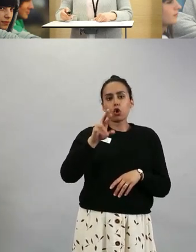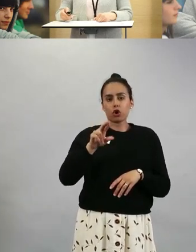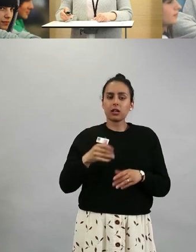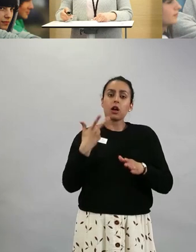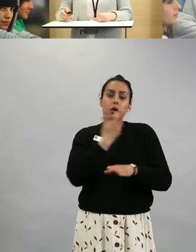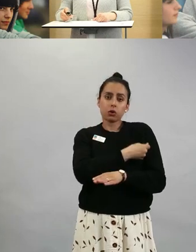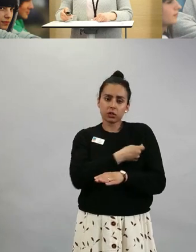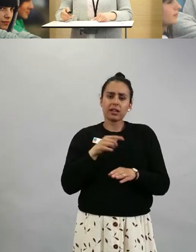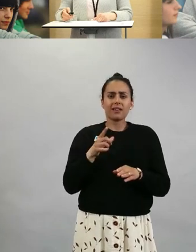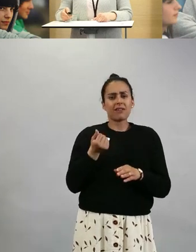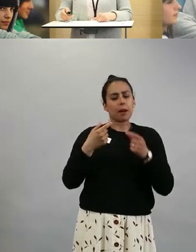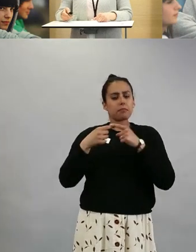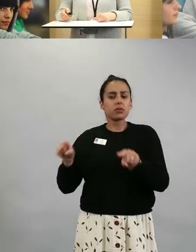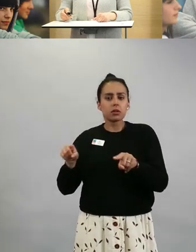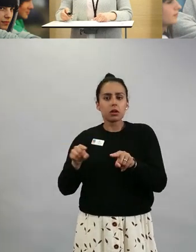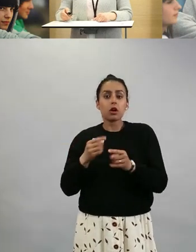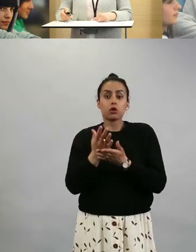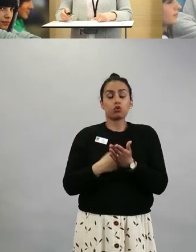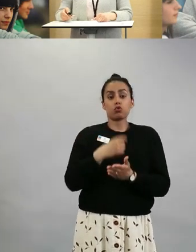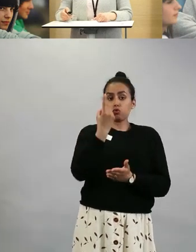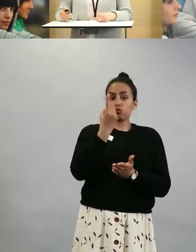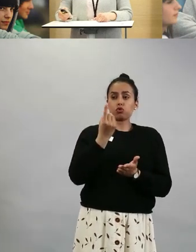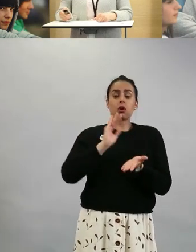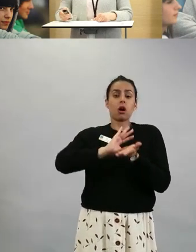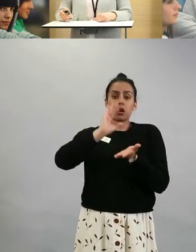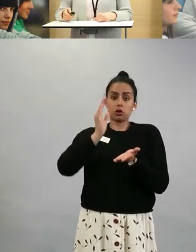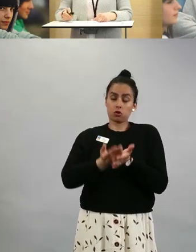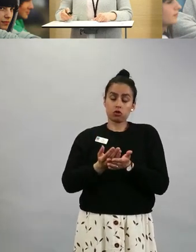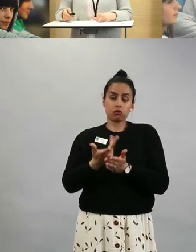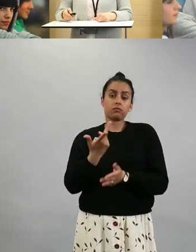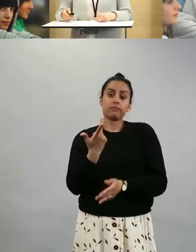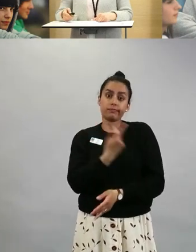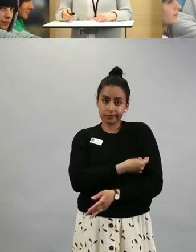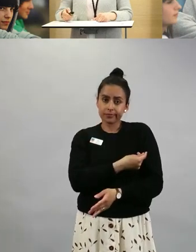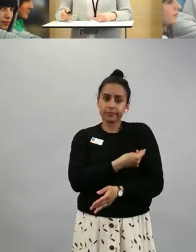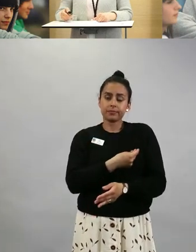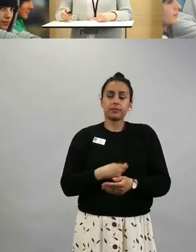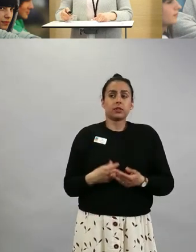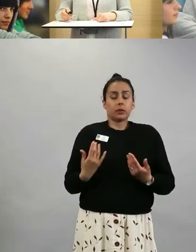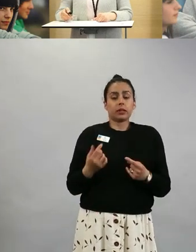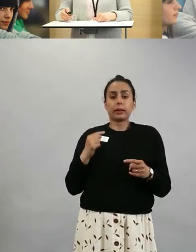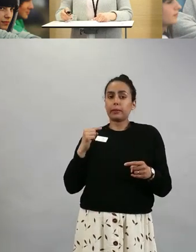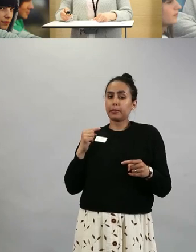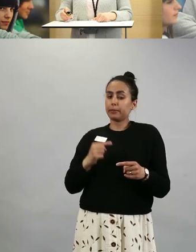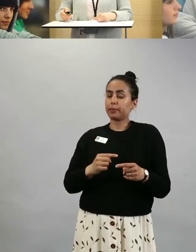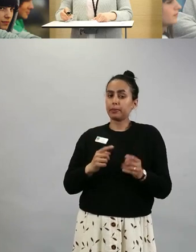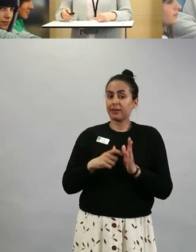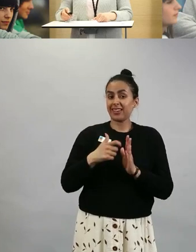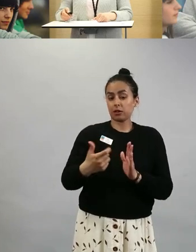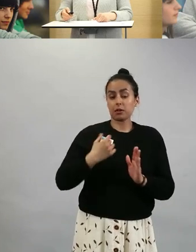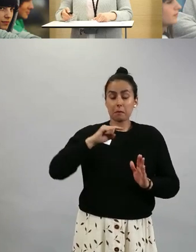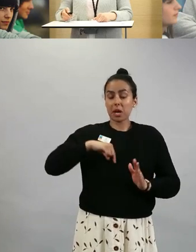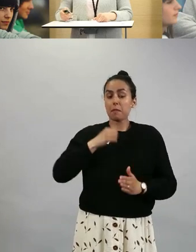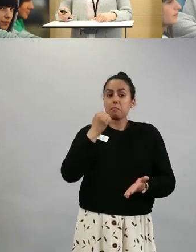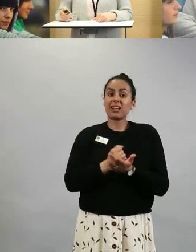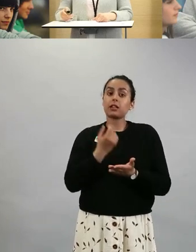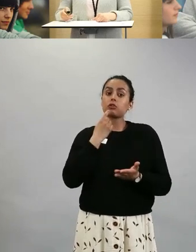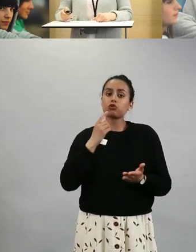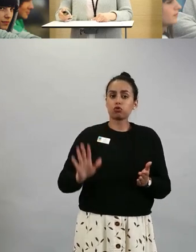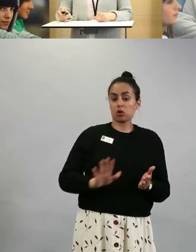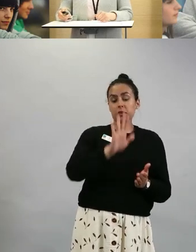että se on vain yhden annoksen rokote. Lähiviikkoina päätetään, miten sitä tullaan Suomessa käyttämään.